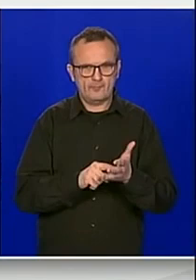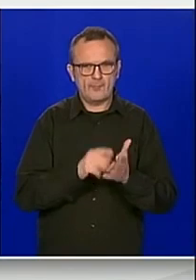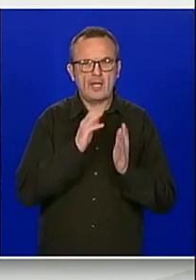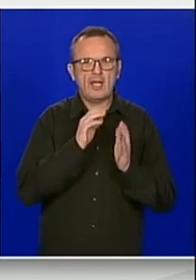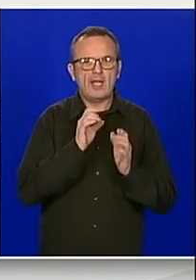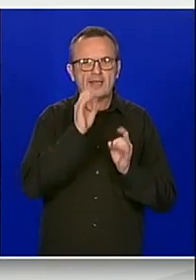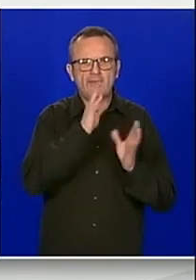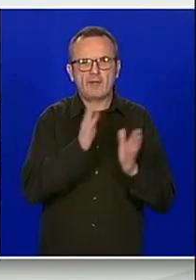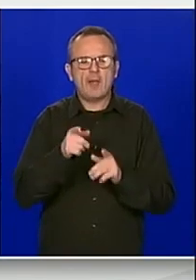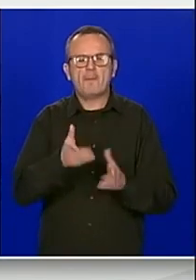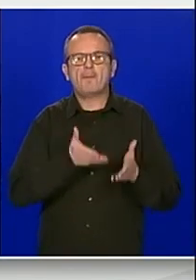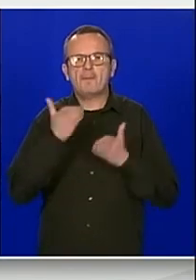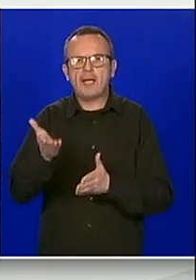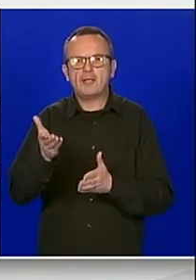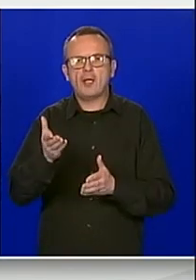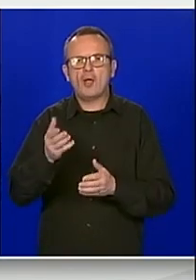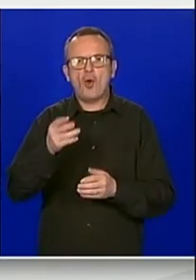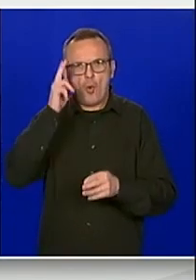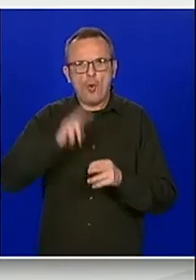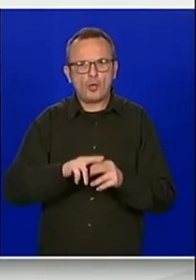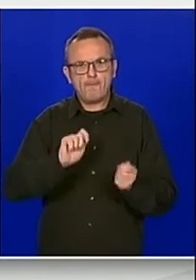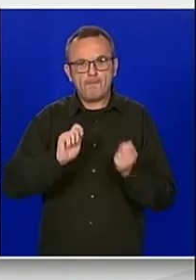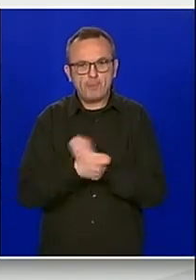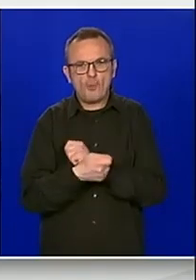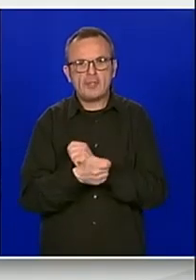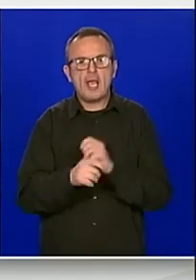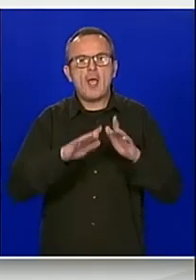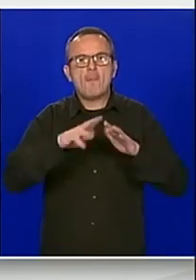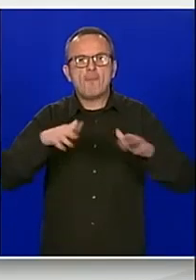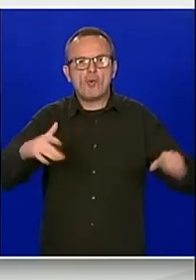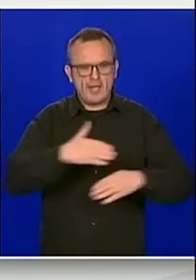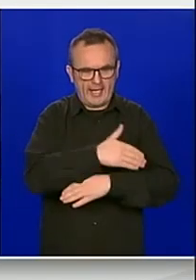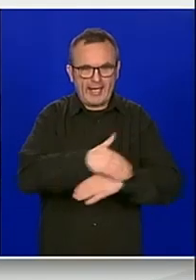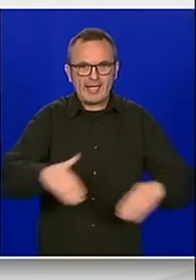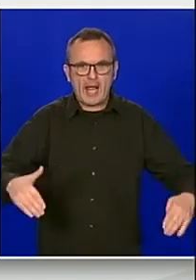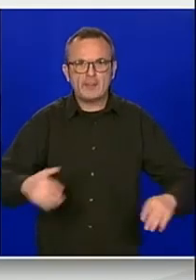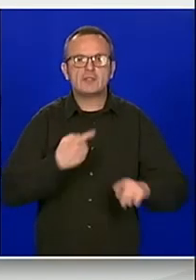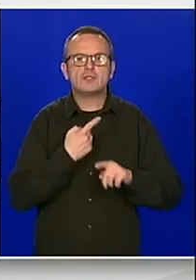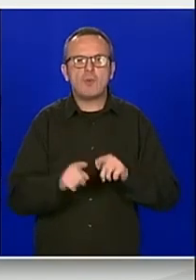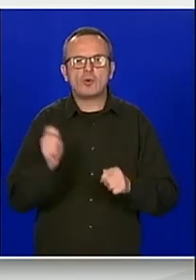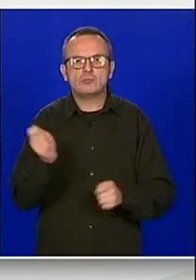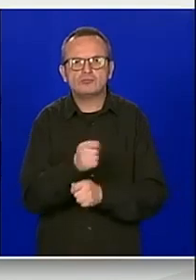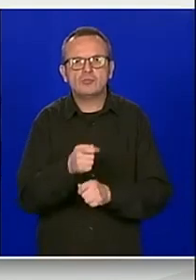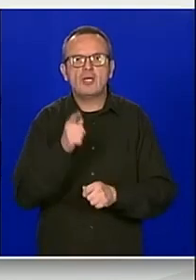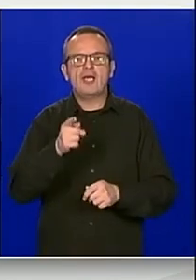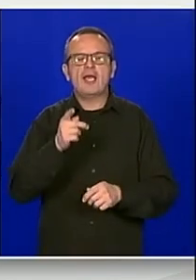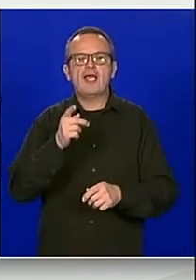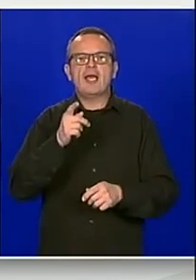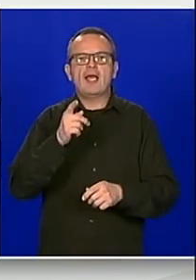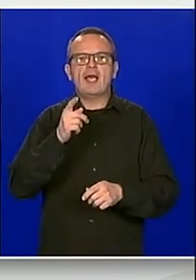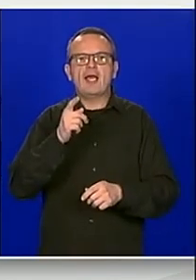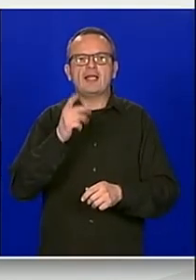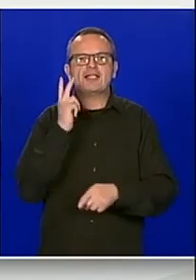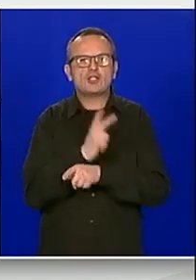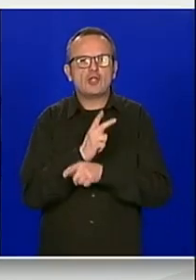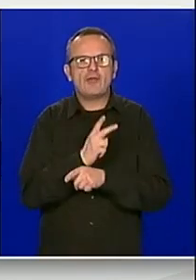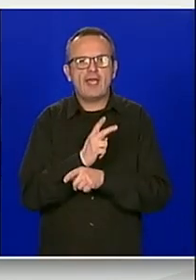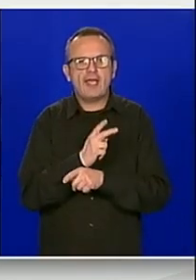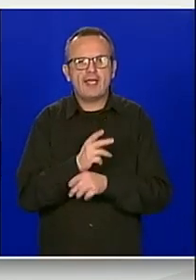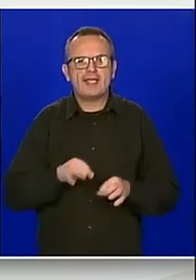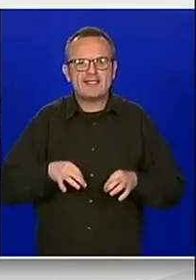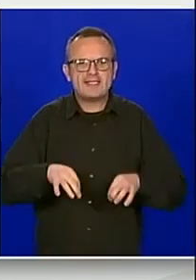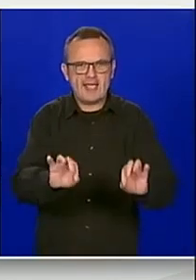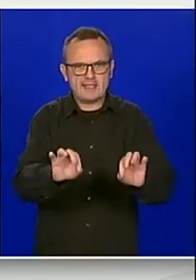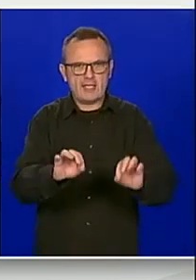prijedlog odluke o promjeni granice pomorskog dobra radi građanja rekonstrukcije održavanja državna ceste DC8. Ministro